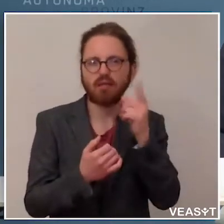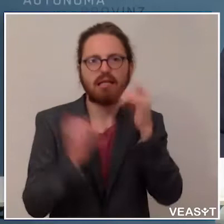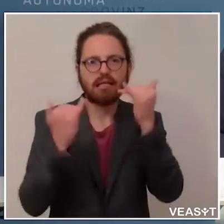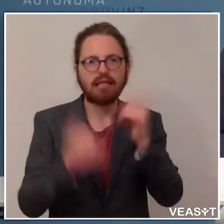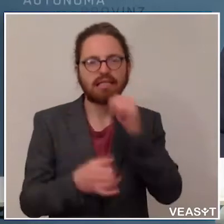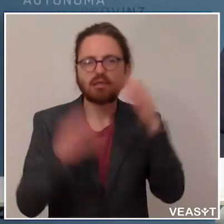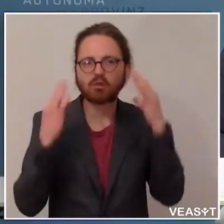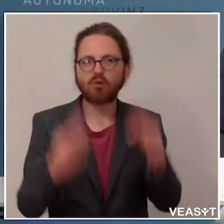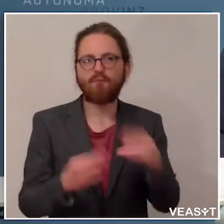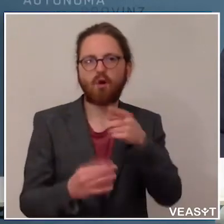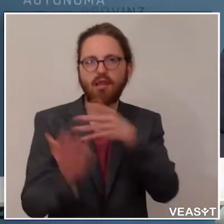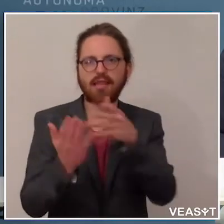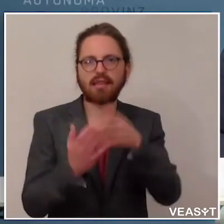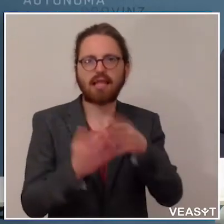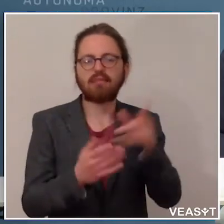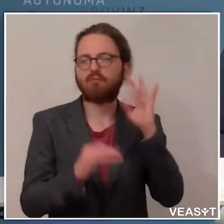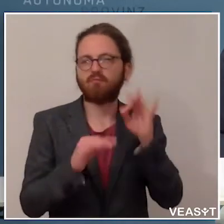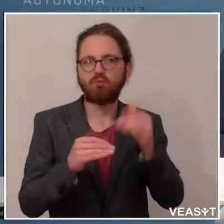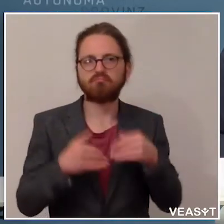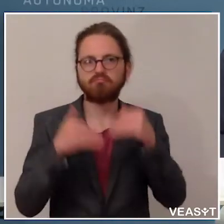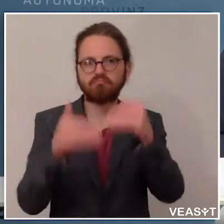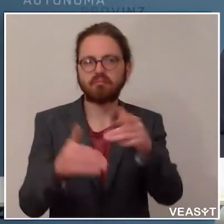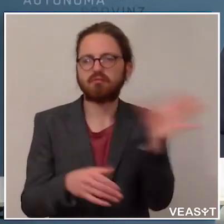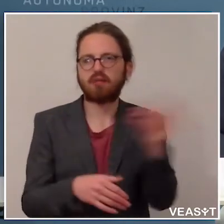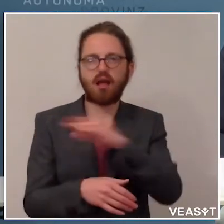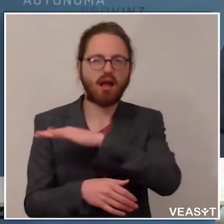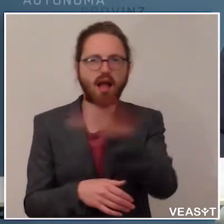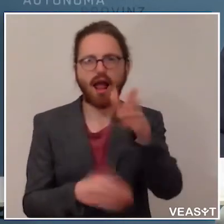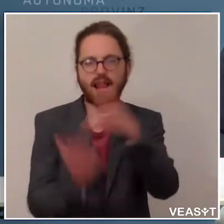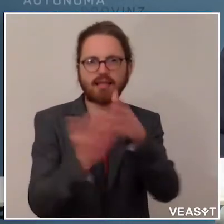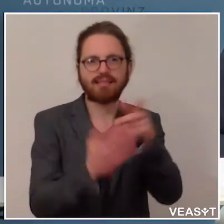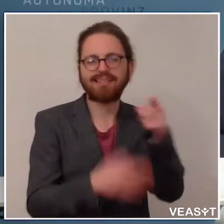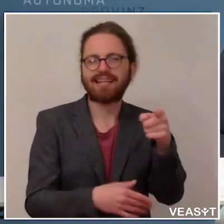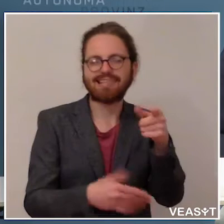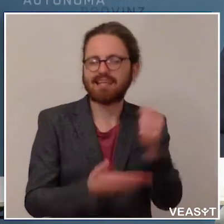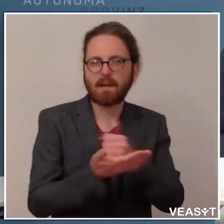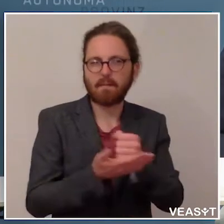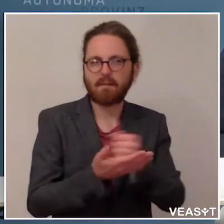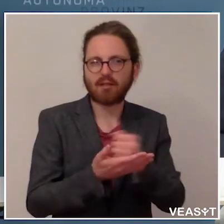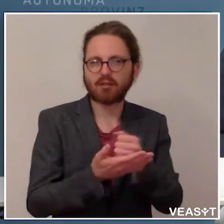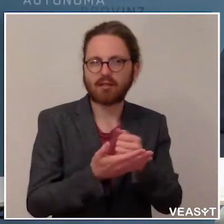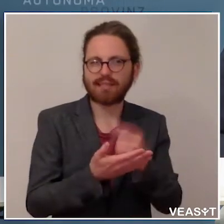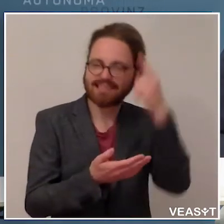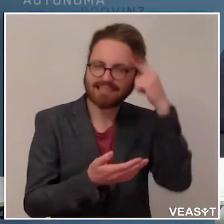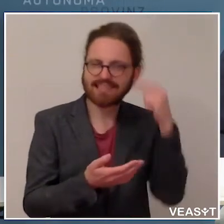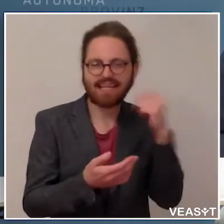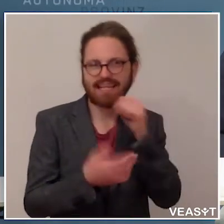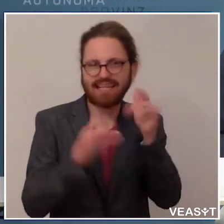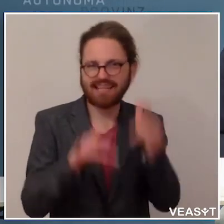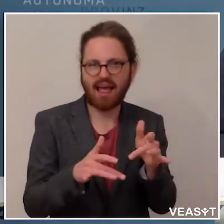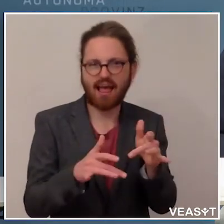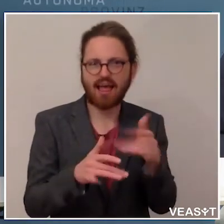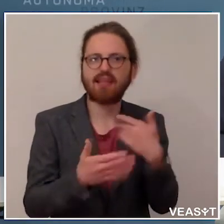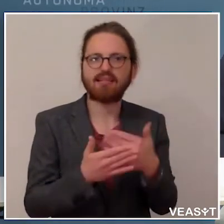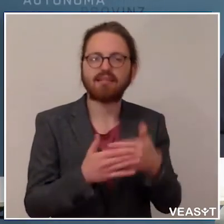das ist ein Test, der unmittelbar in der Bevölkerung querbeet gemacht wird, das hat keinen medizinischen Nutzen, das würde auch keinen Mehrwert haben, sondern das